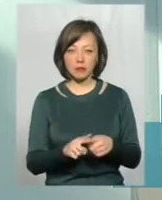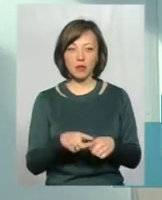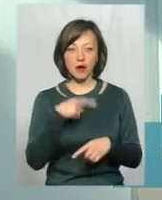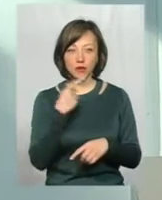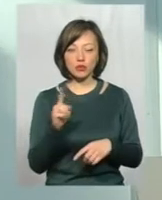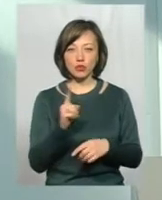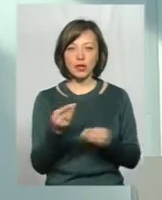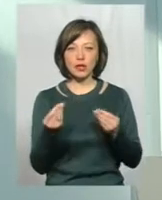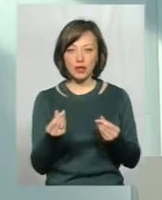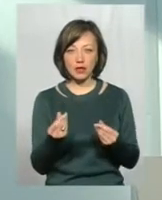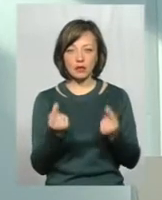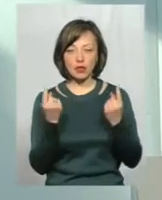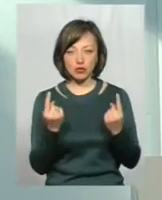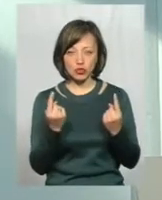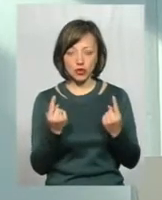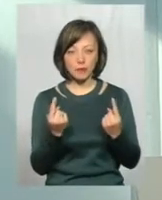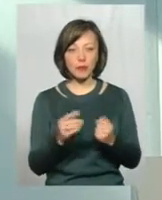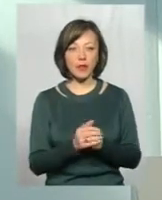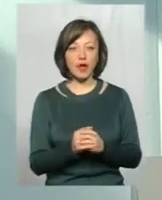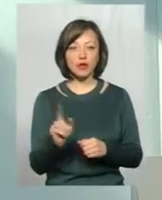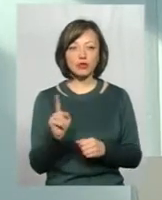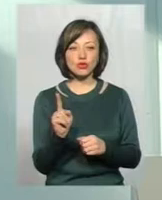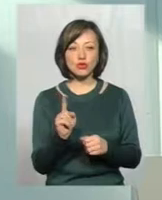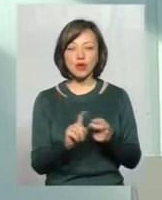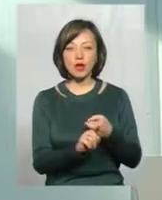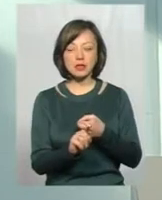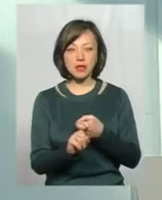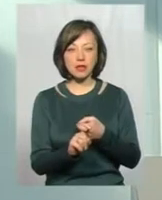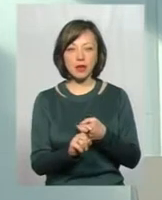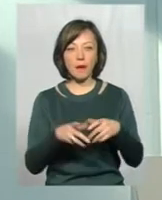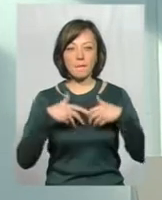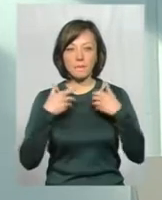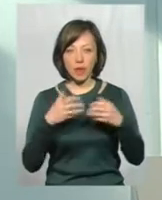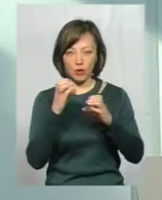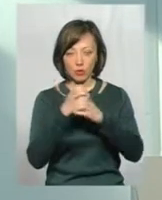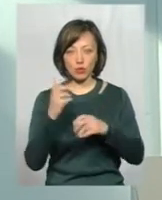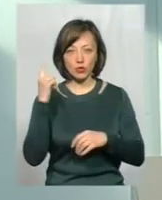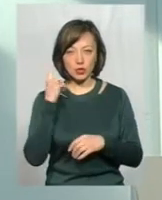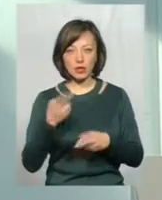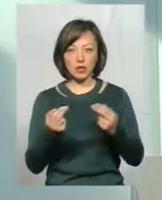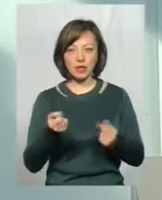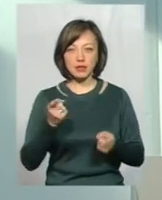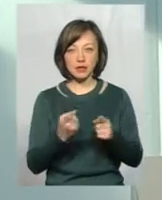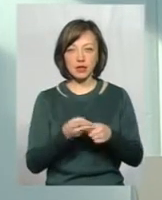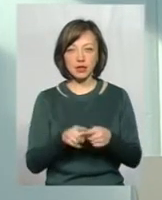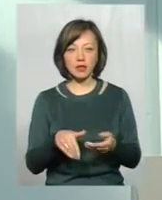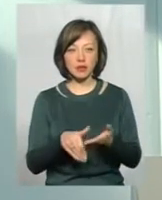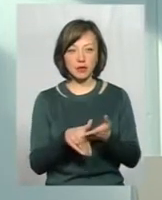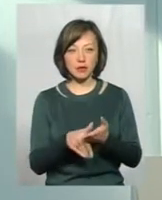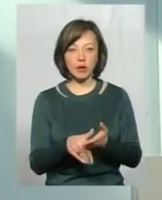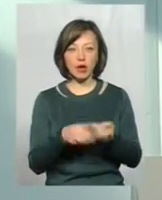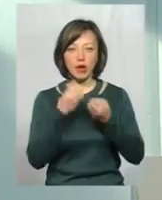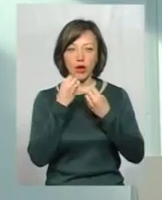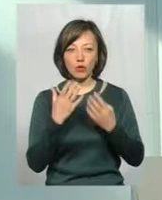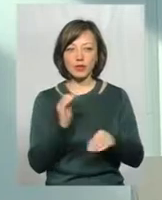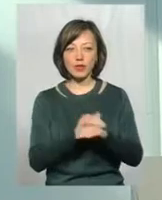Дякую за перегляд! Дякую